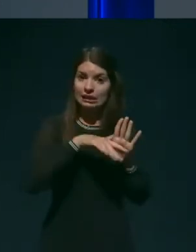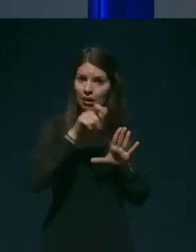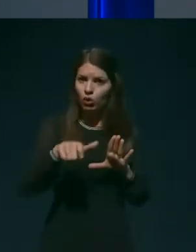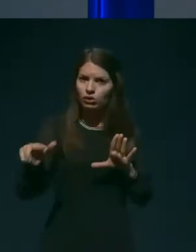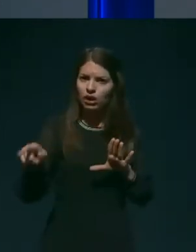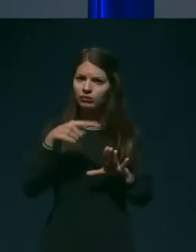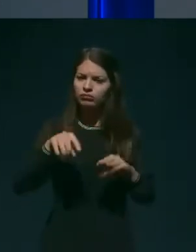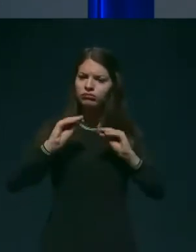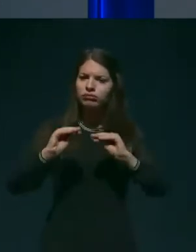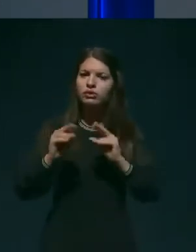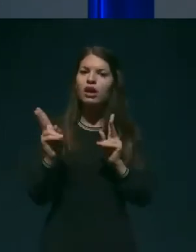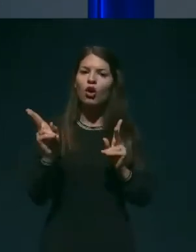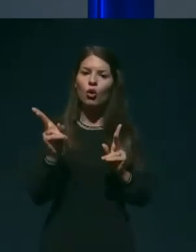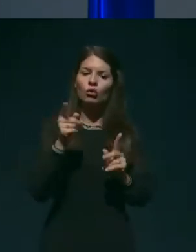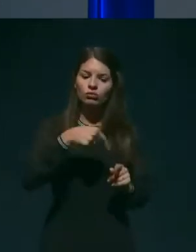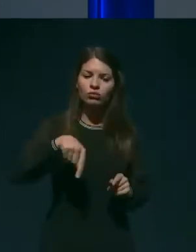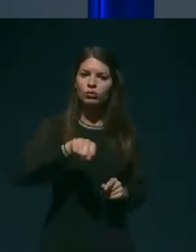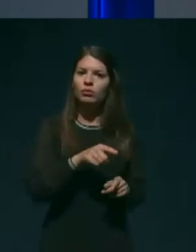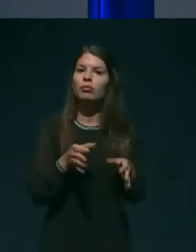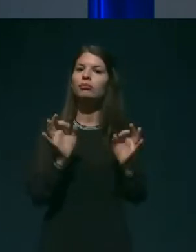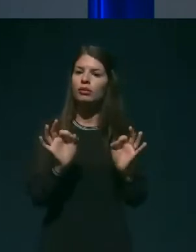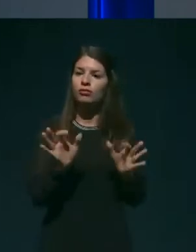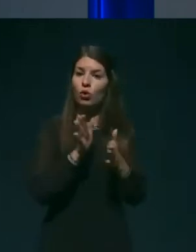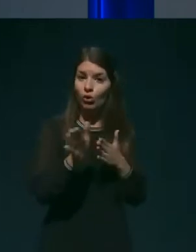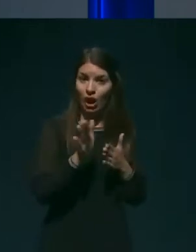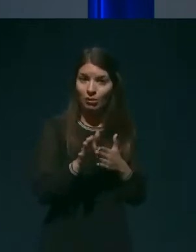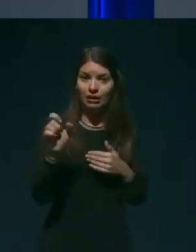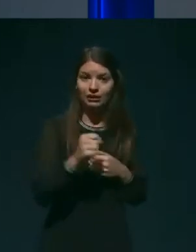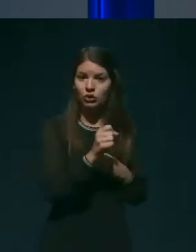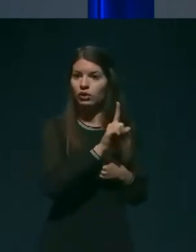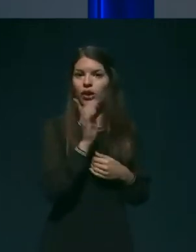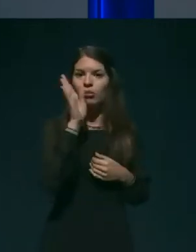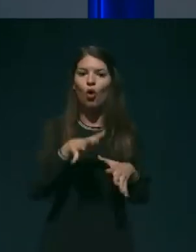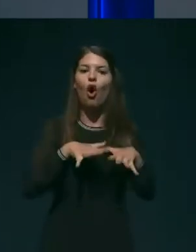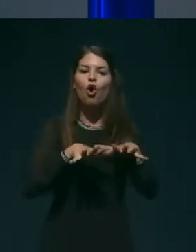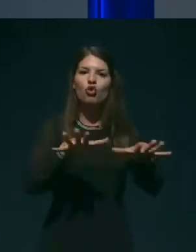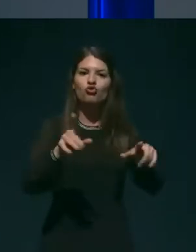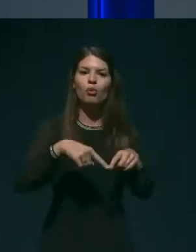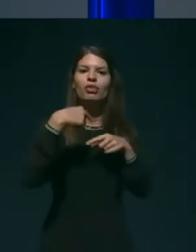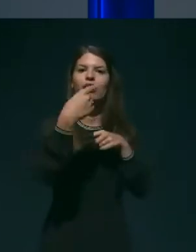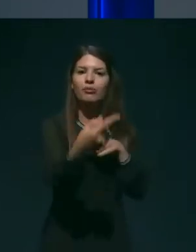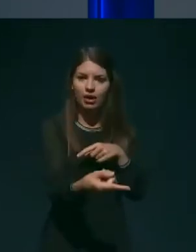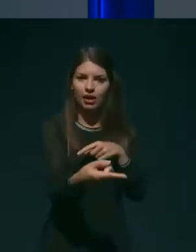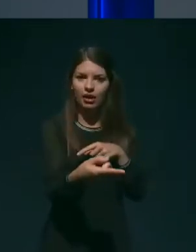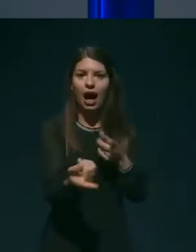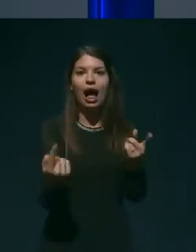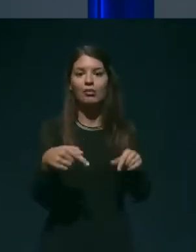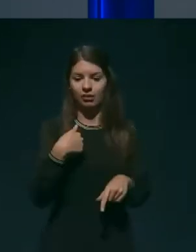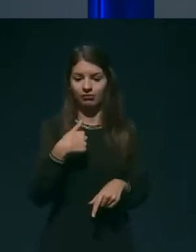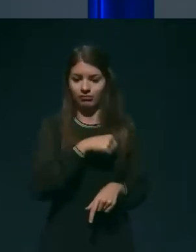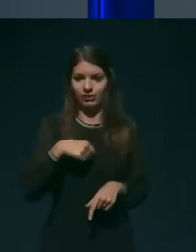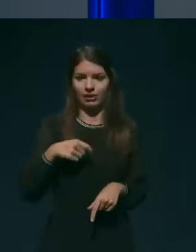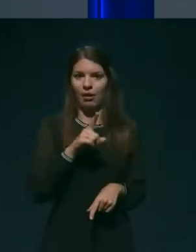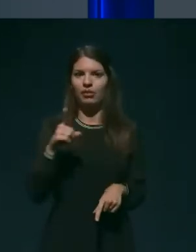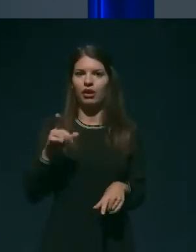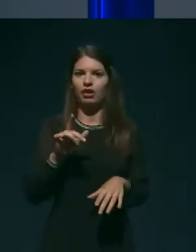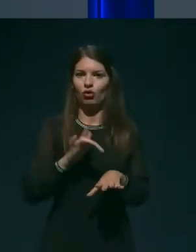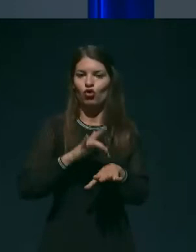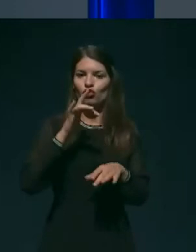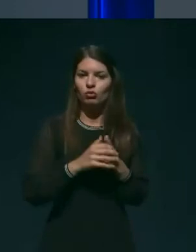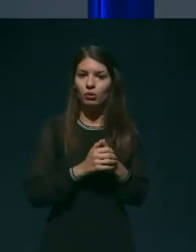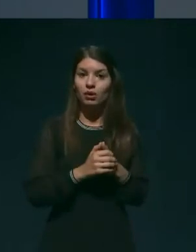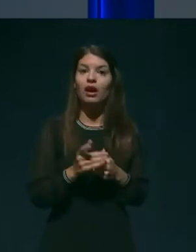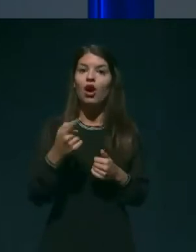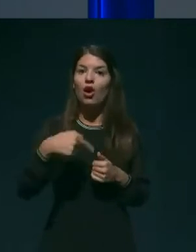pravilno oporablja, da ne pa je naše okužbe naprej na druge stanovalce, oziroma, da se ne okužijo sami in da učinkovito ovladajo